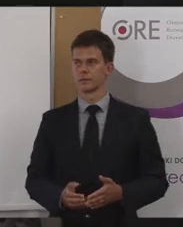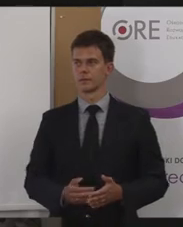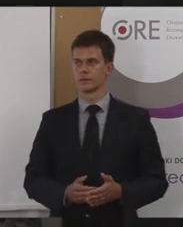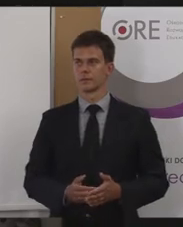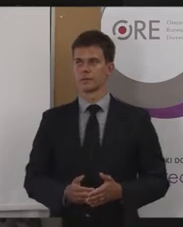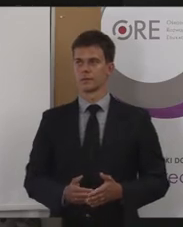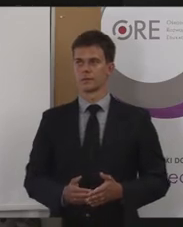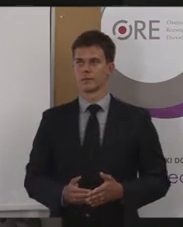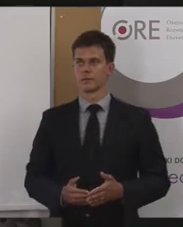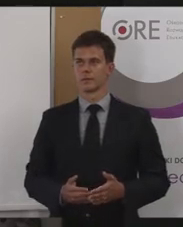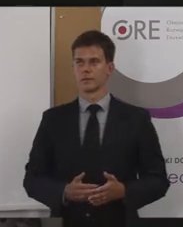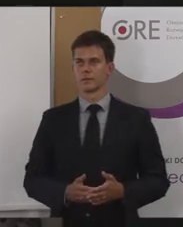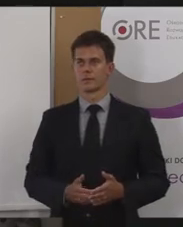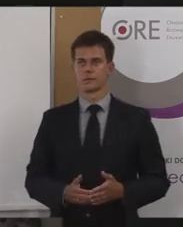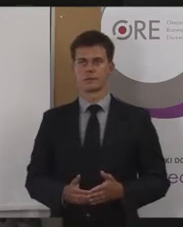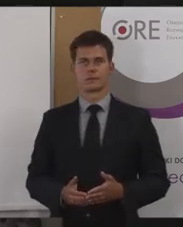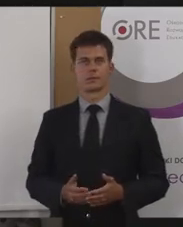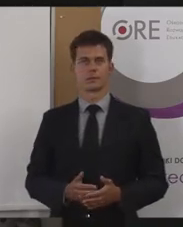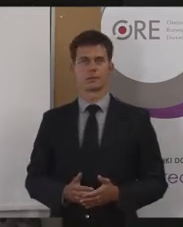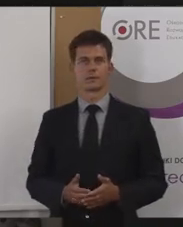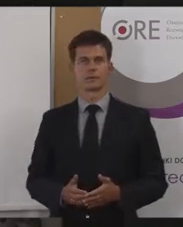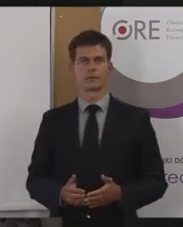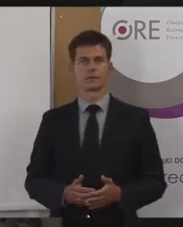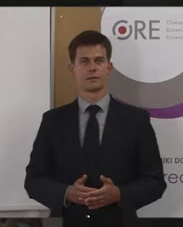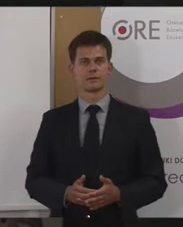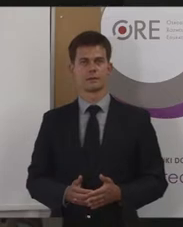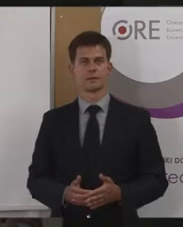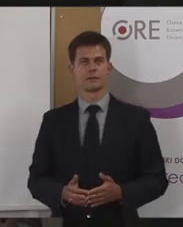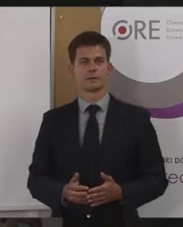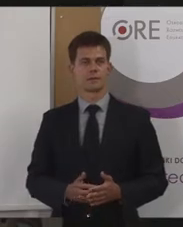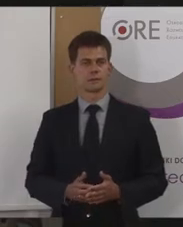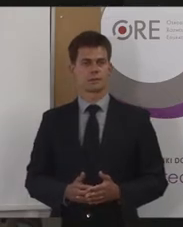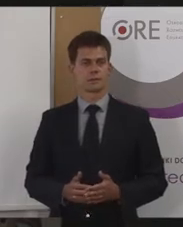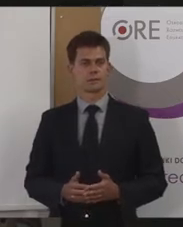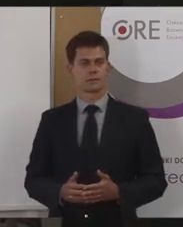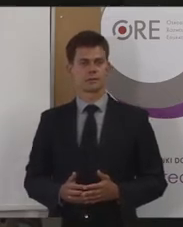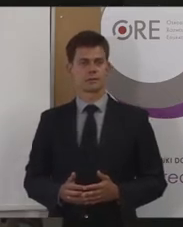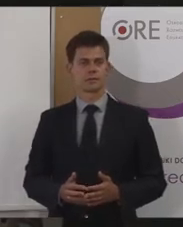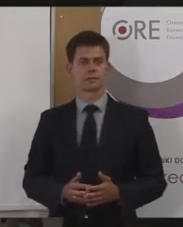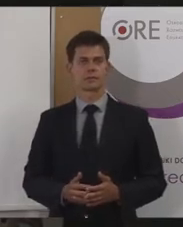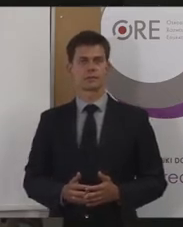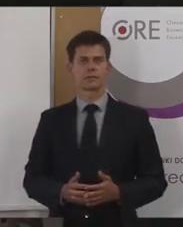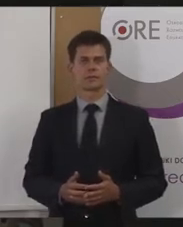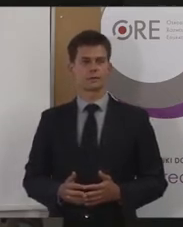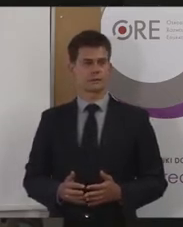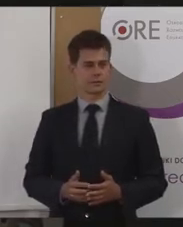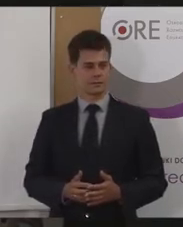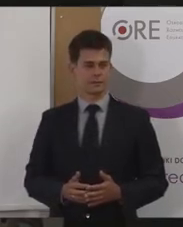Jednej rzeczy nie rozumiem od rana, bombardujecie mnie telefonami z liczeniami, jakieś święto się szykuje czy coś, nie? Spójrzmy do kalendary.